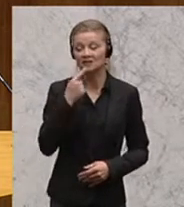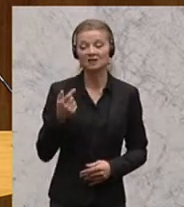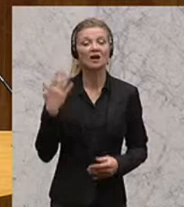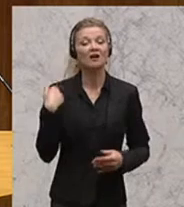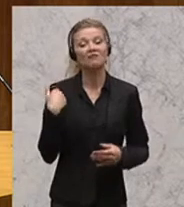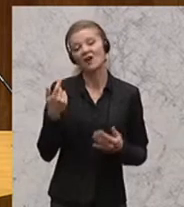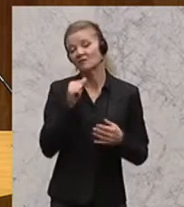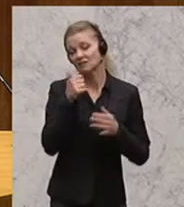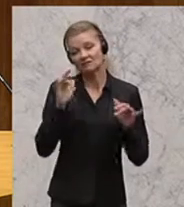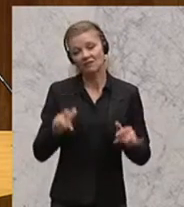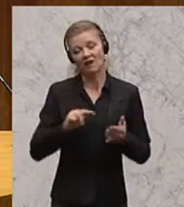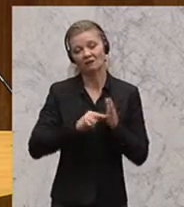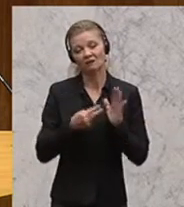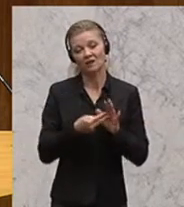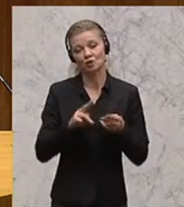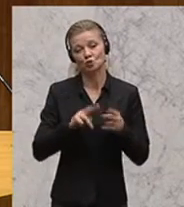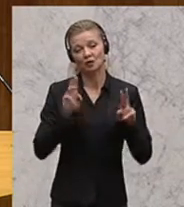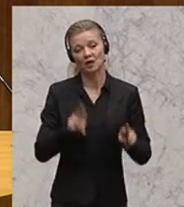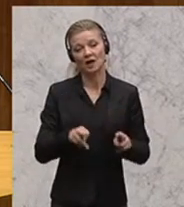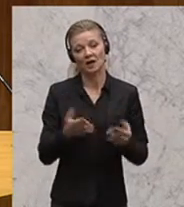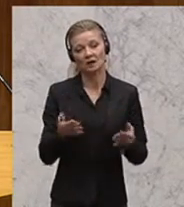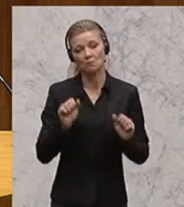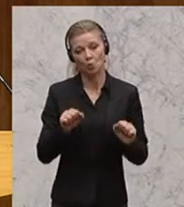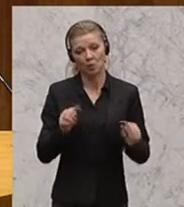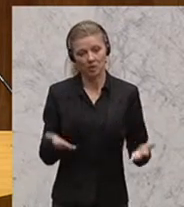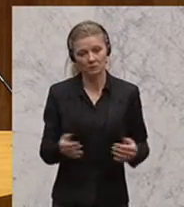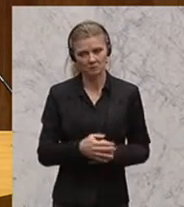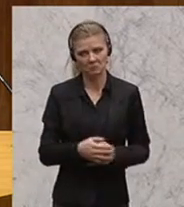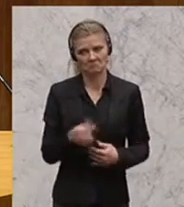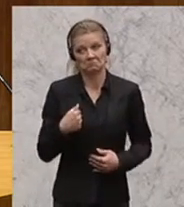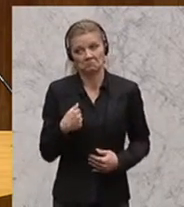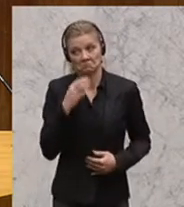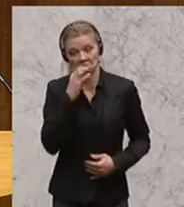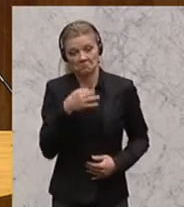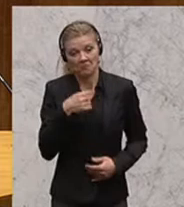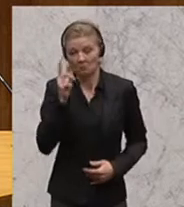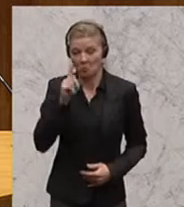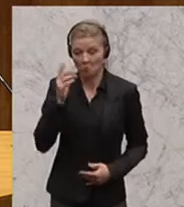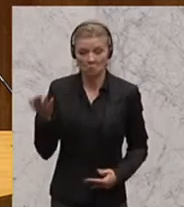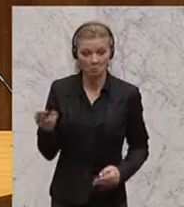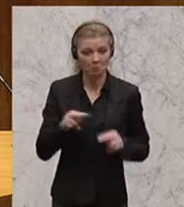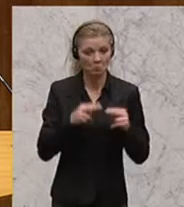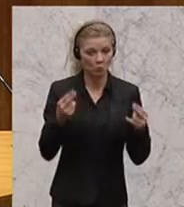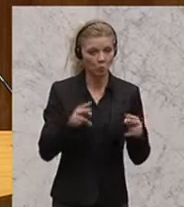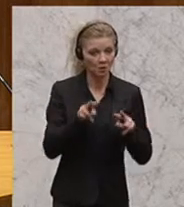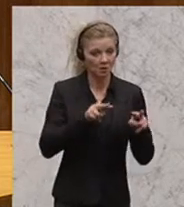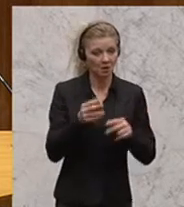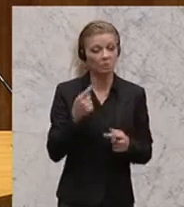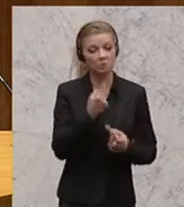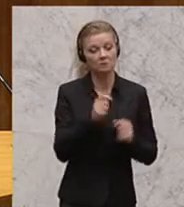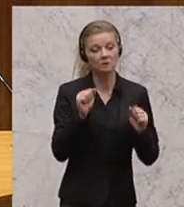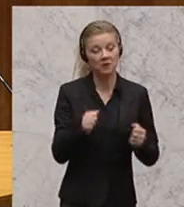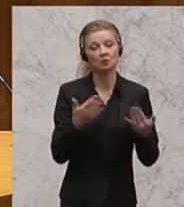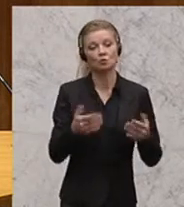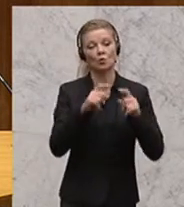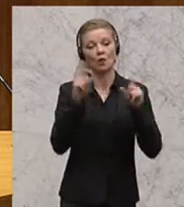so stellt sich schon die Frage nach dem Warum. Die Bundesregierung hätte es in der Hand gehabt, die entsprechenden Rahmenbedingungen zu schaffen.